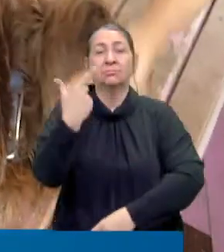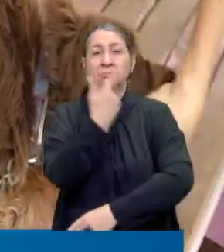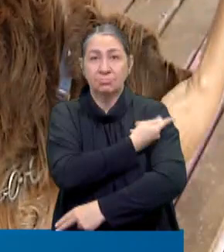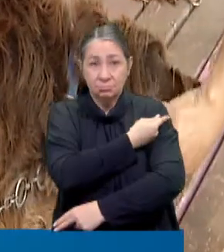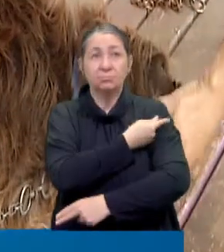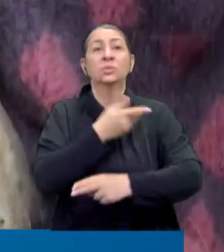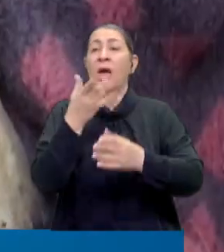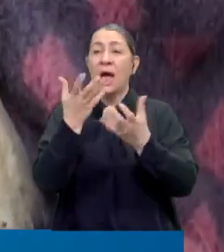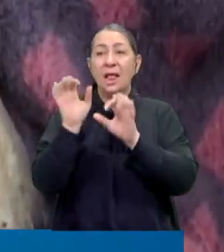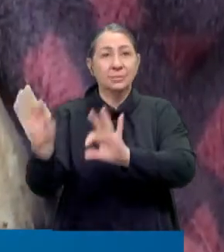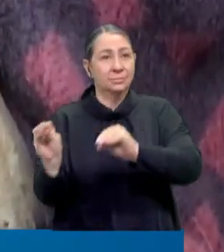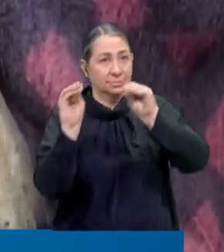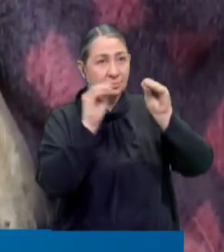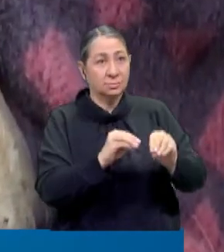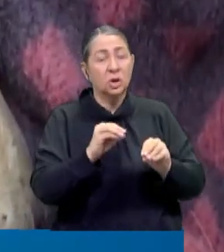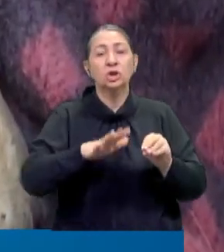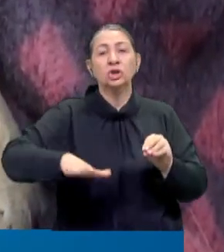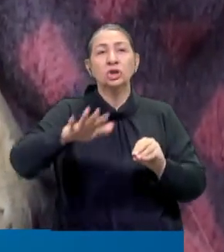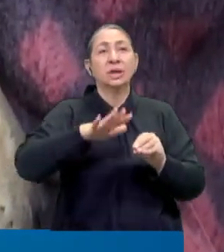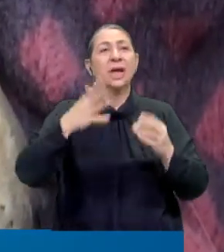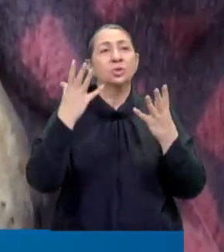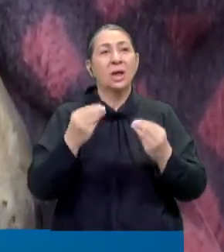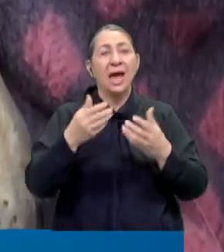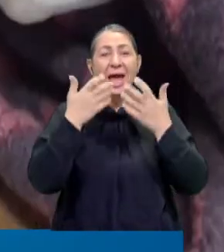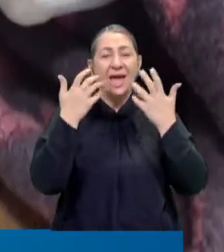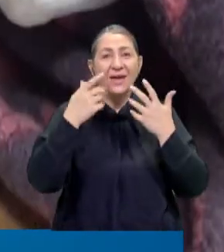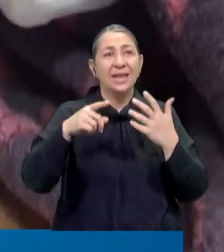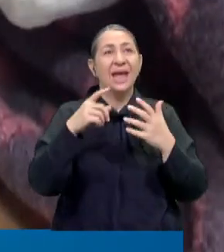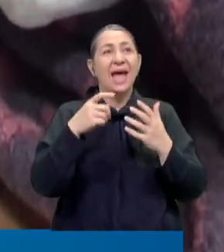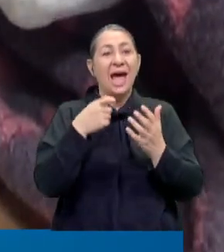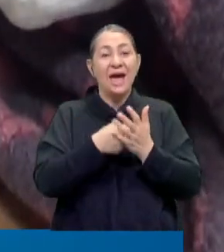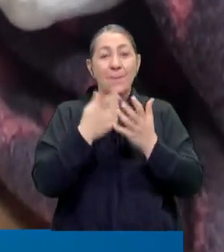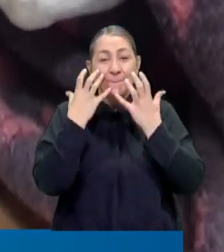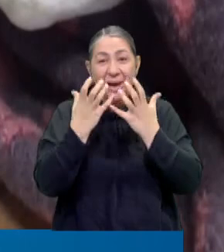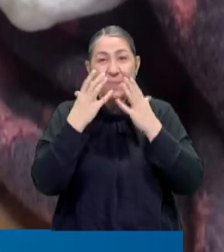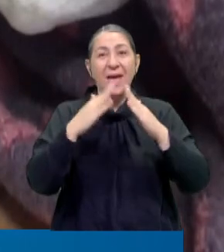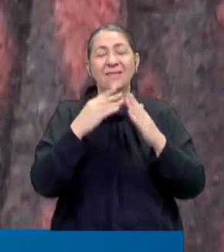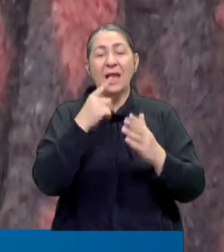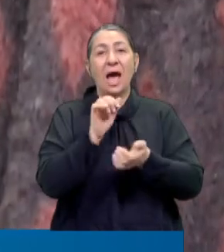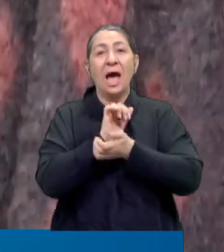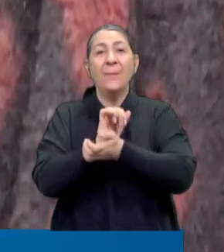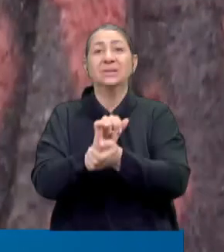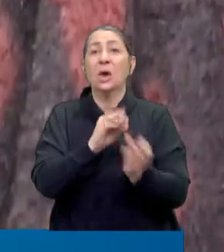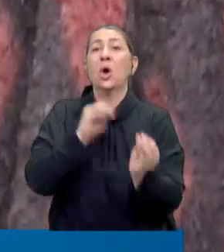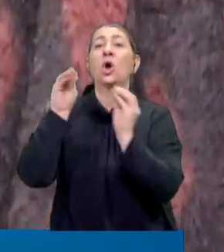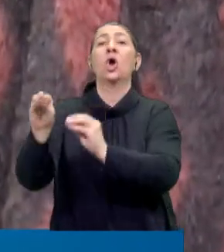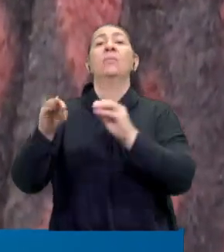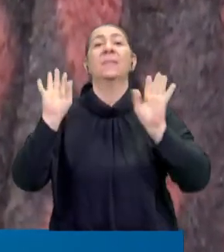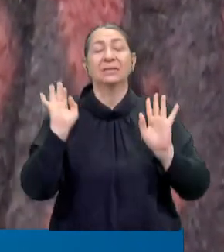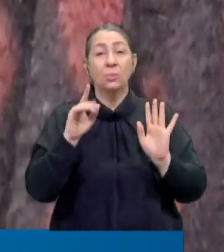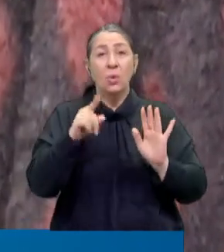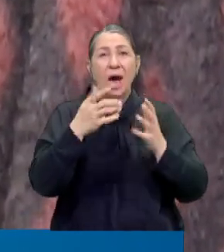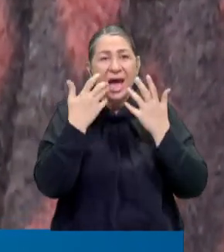alındığı yerlere bırakılması, sosyalleşmiş olan hayvanları adına hayvan bakımı denilen hapishanelere koyulmaması. Çünkü bu